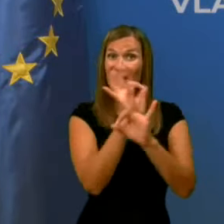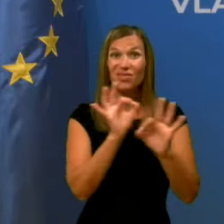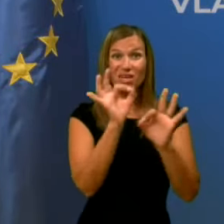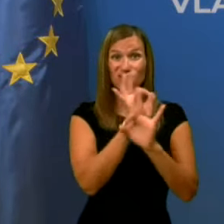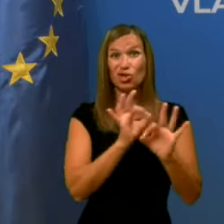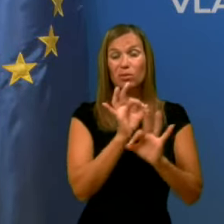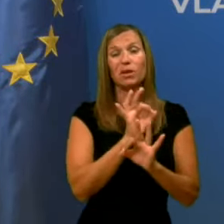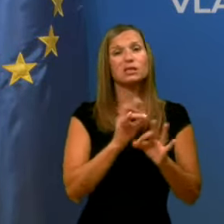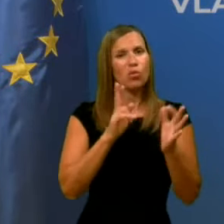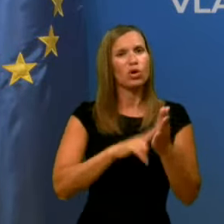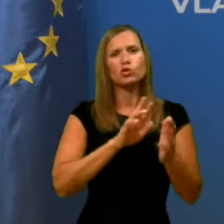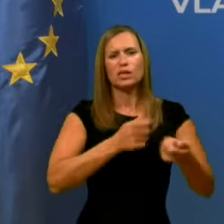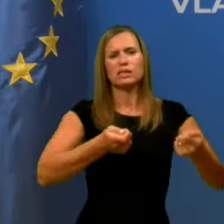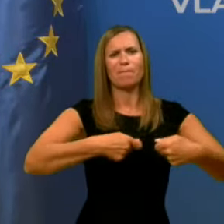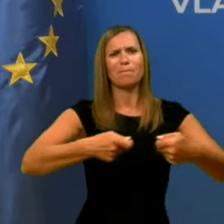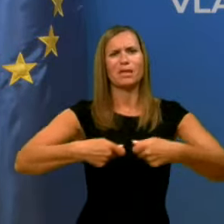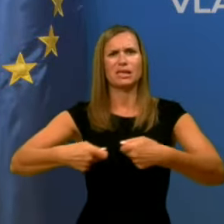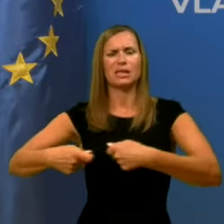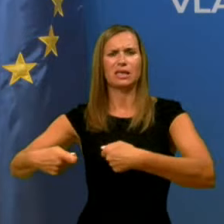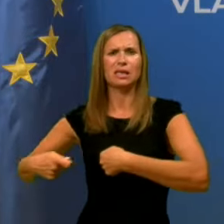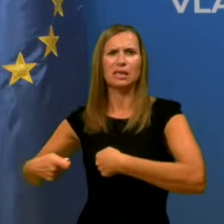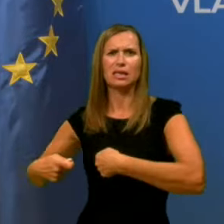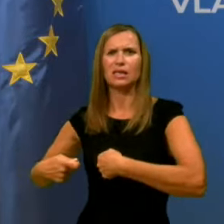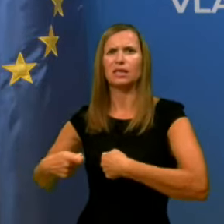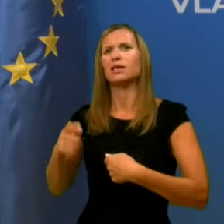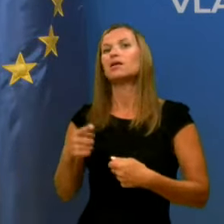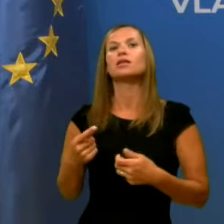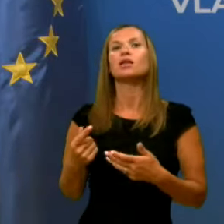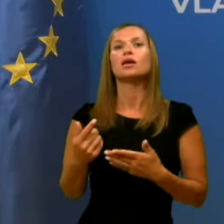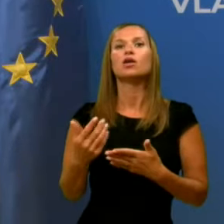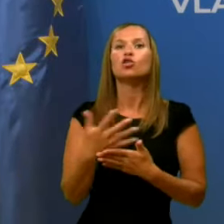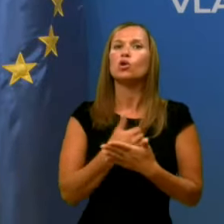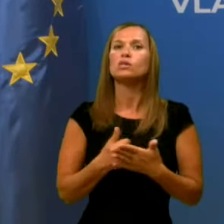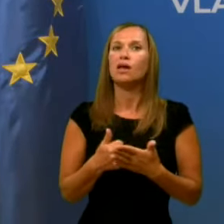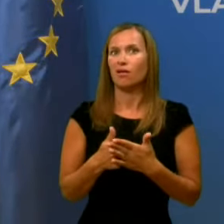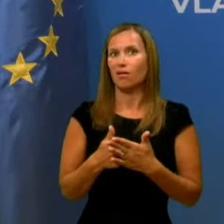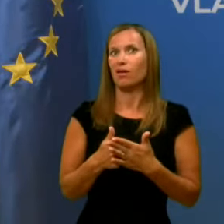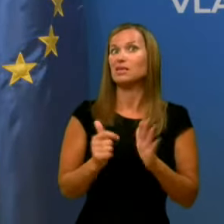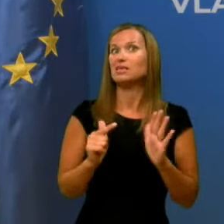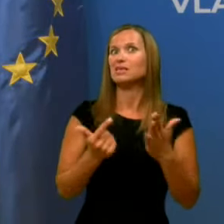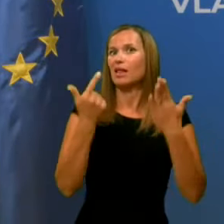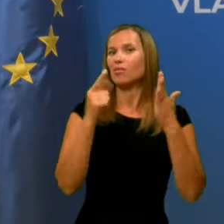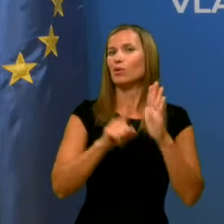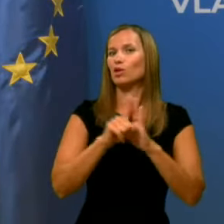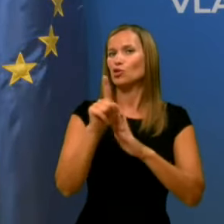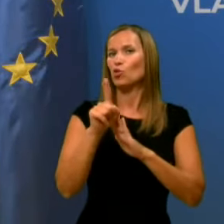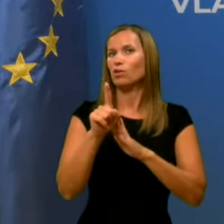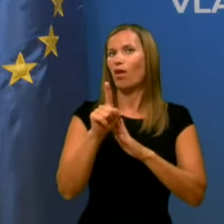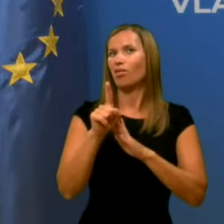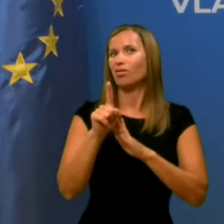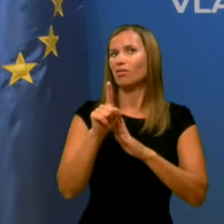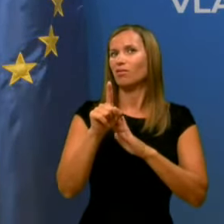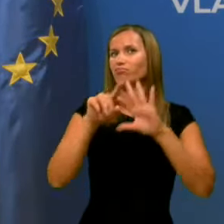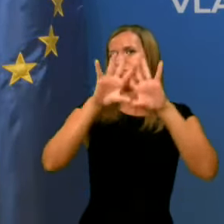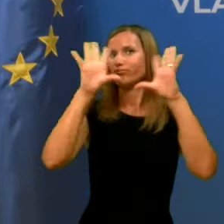smo šli v skrajne ukrepe in dosegli svede, mislim, 187. rezultat od 166 držav.